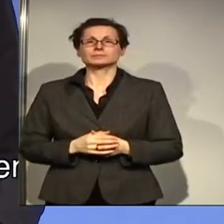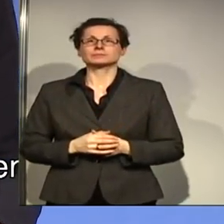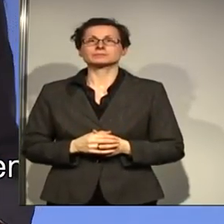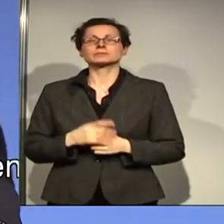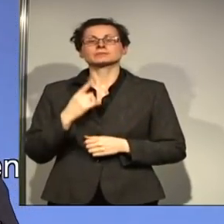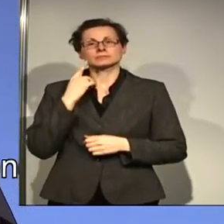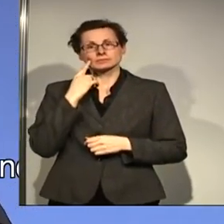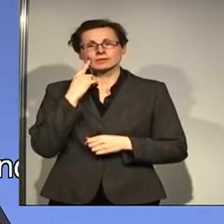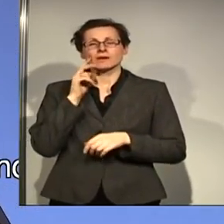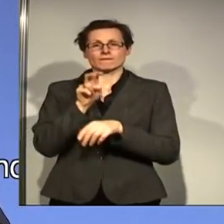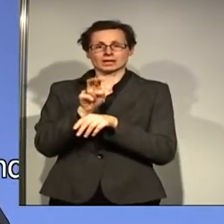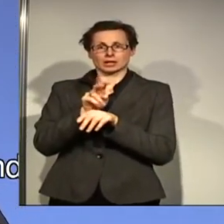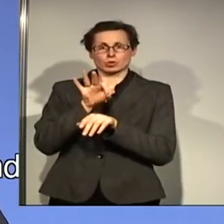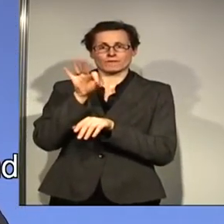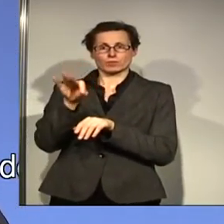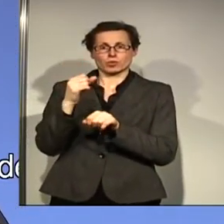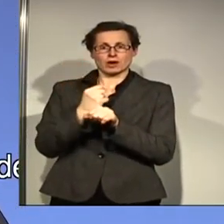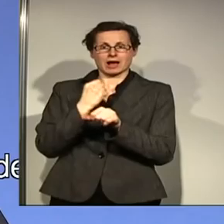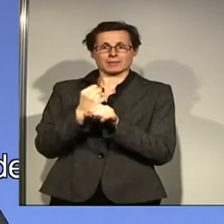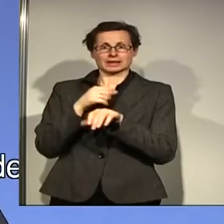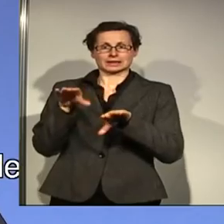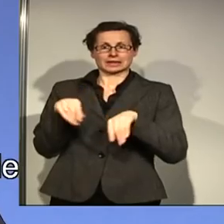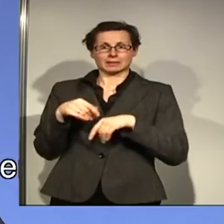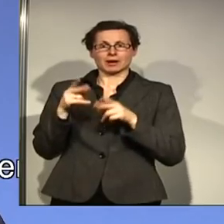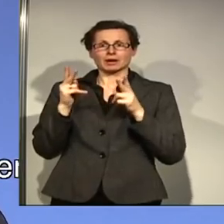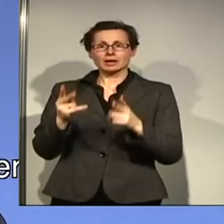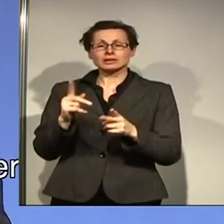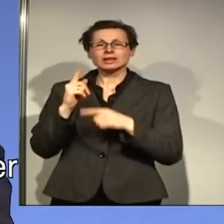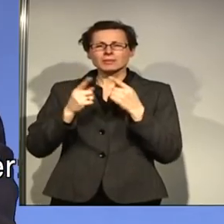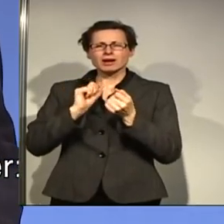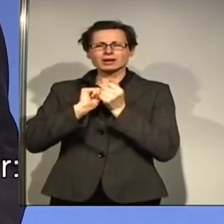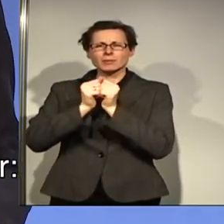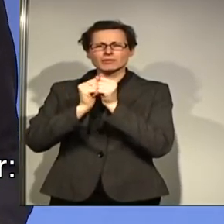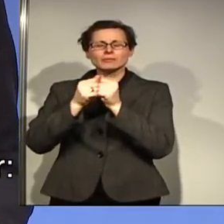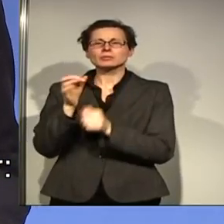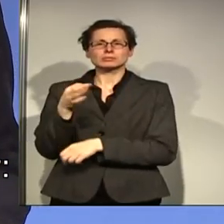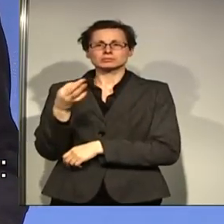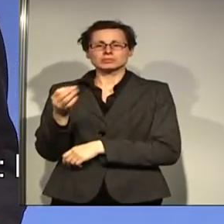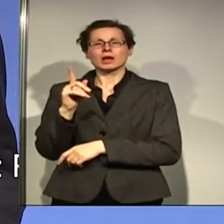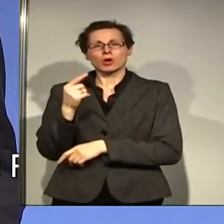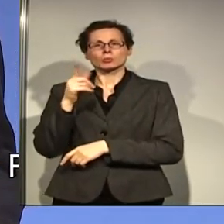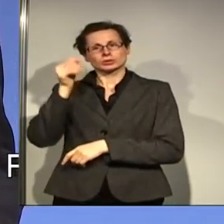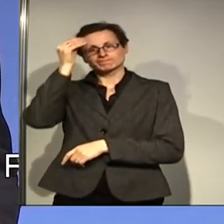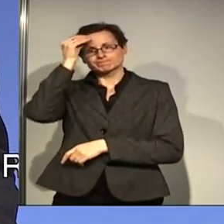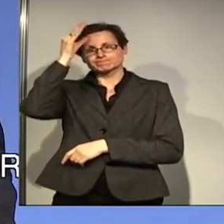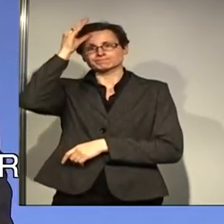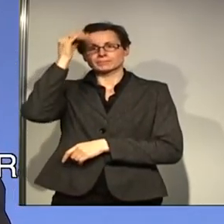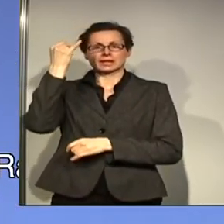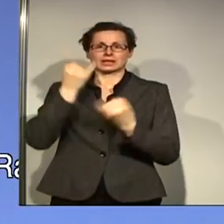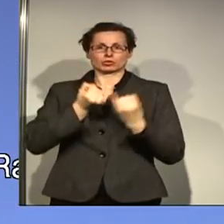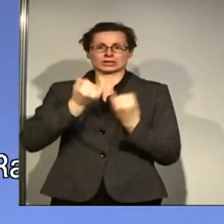Arbeitnehmerrechten nicht nur Kampfgeist braucht, sondern dass es auch Industrie- und wirtschaftspolitischen Sachverstand braucht.